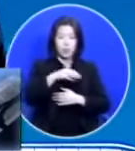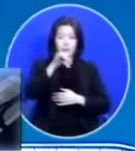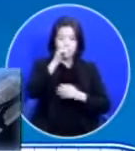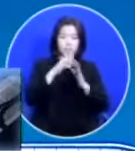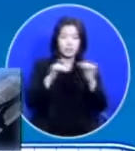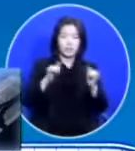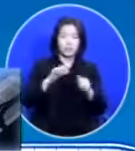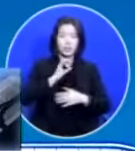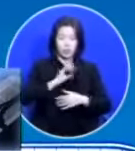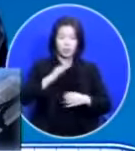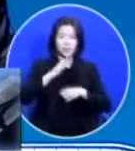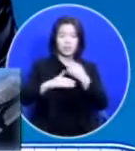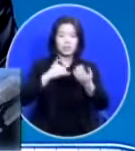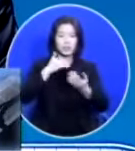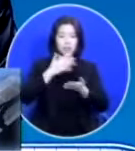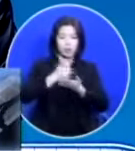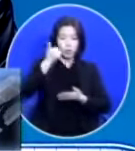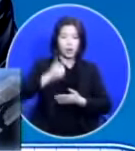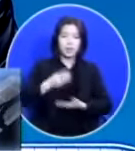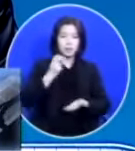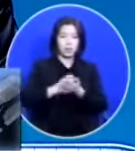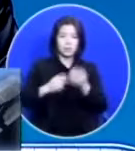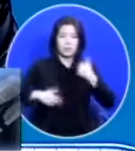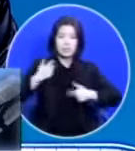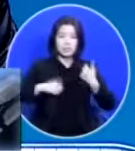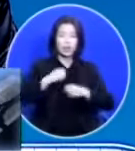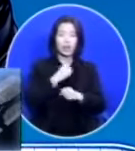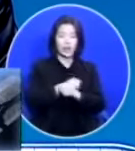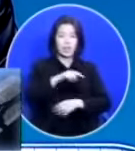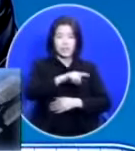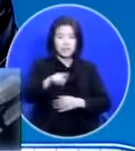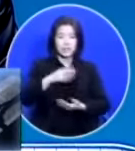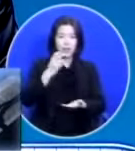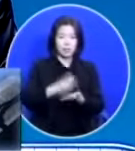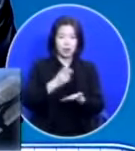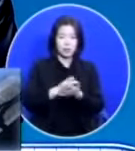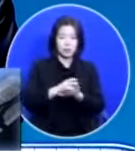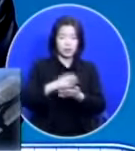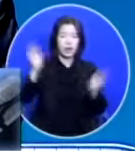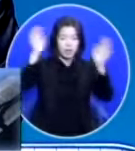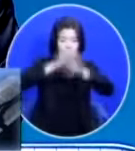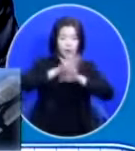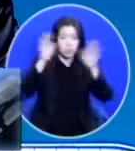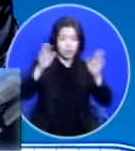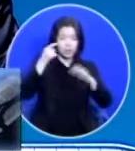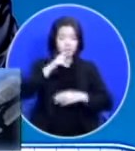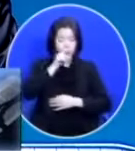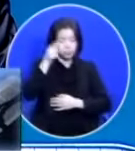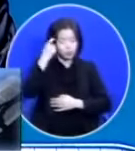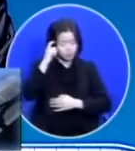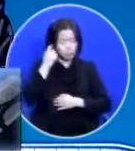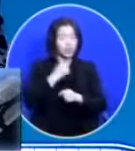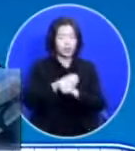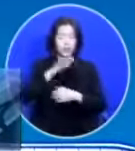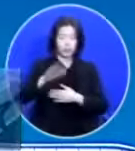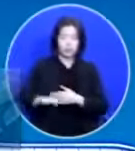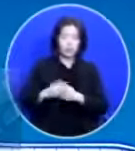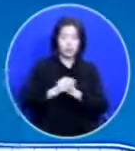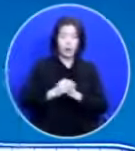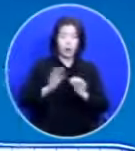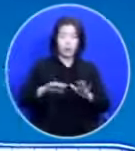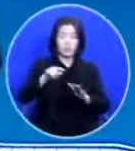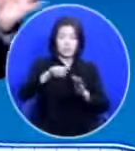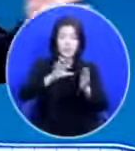오직 여와의 율법을 즐거워하여 그의 율법을 주야로 묵상하는 도다 오늘 이